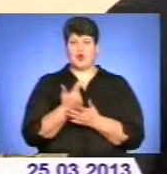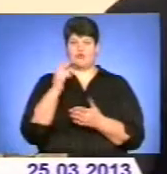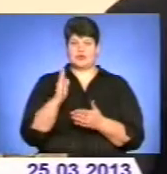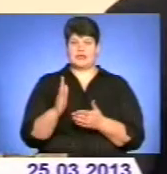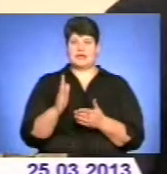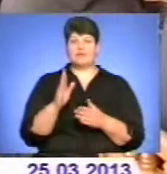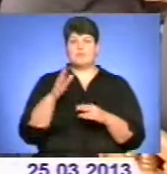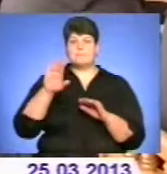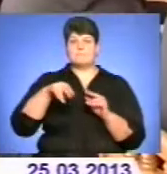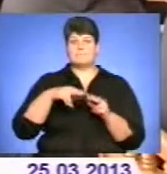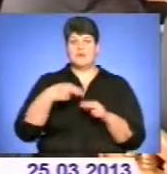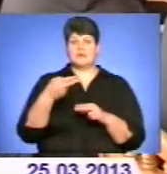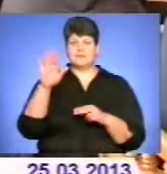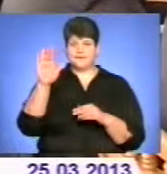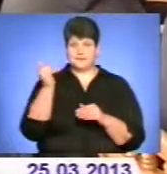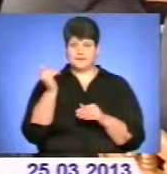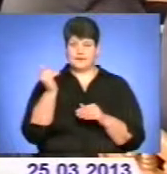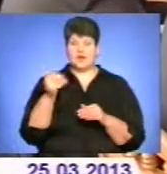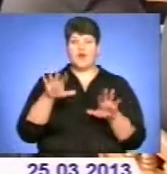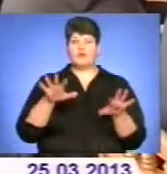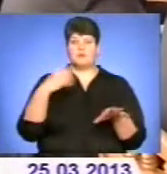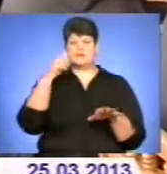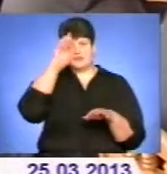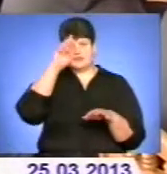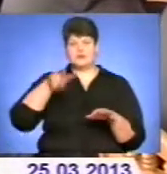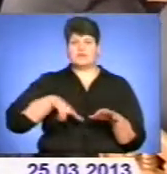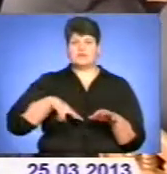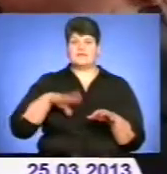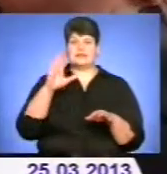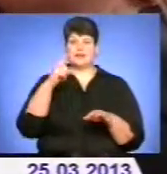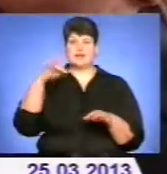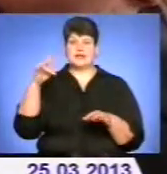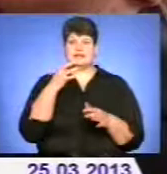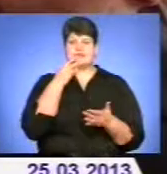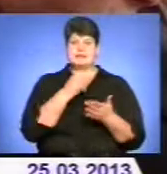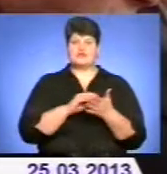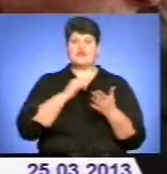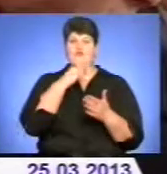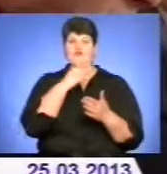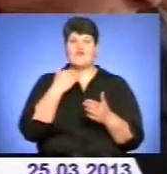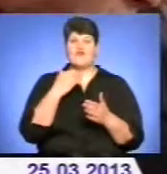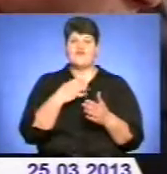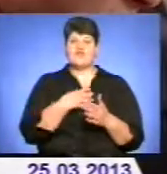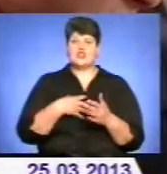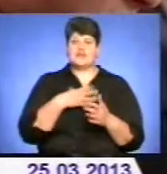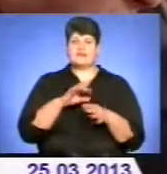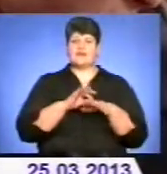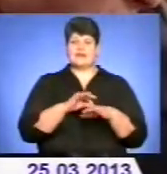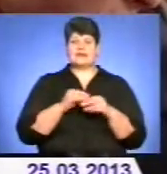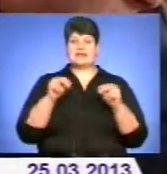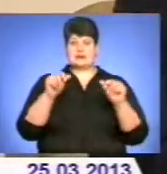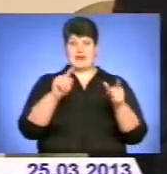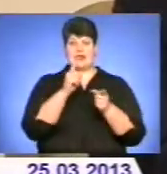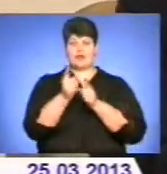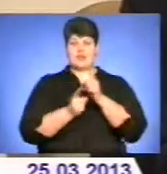і кредит. Голова обласної державної адміністрації Валентин Хоптян оголосив на тому, що важливим нині є проведення і земельної реформи.